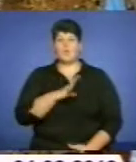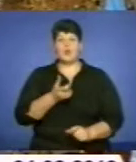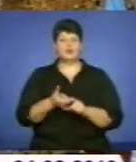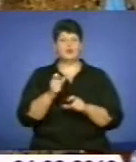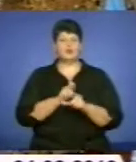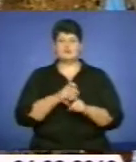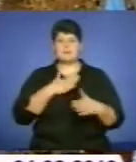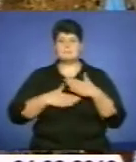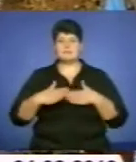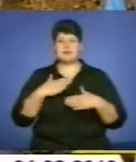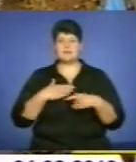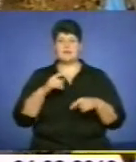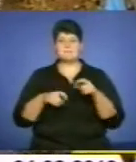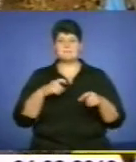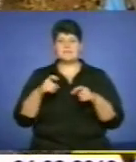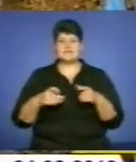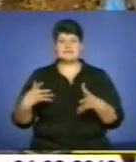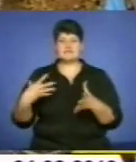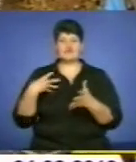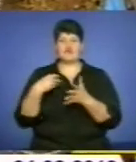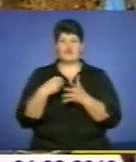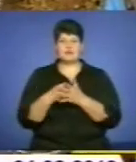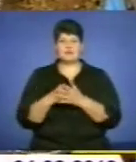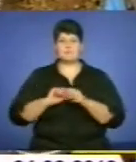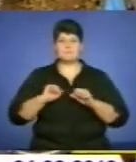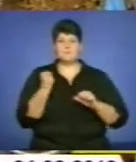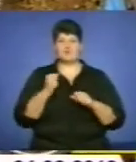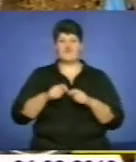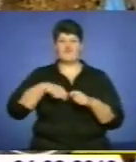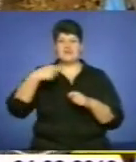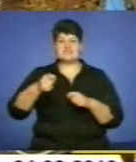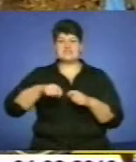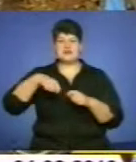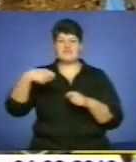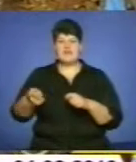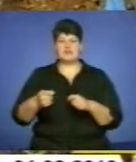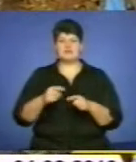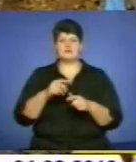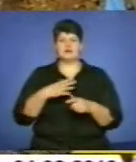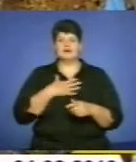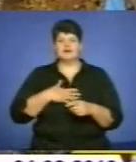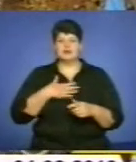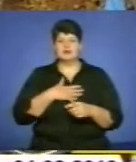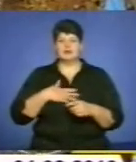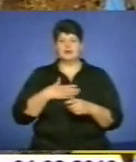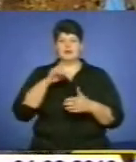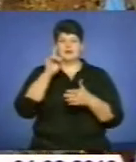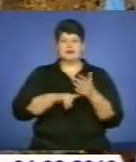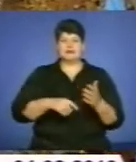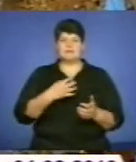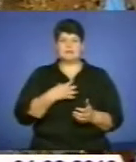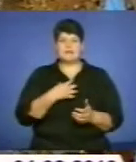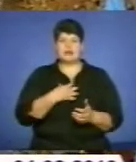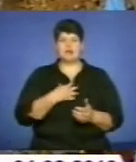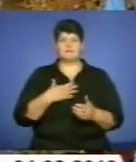бігти зі своїми подругами в естафеті. Ми так надіялися на цю медаль. Ми переживали. От в мене, напевно, в перший раз в